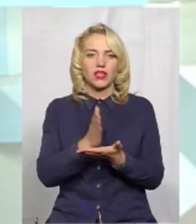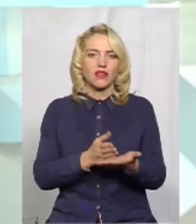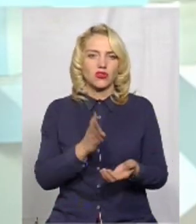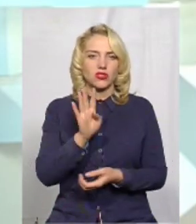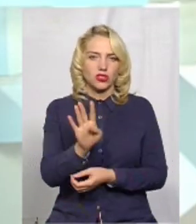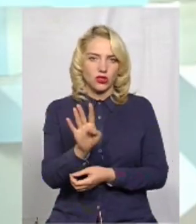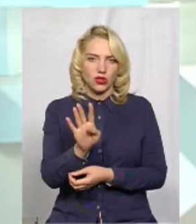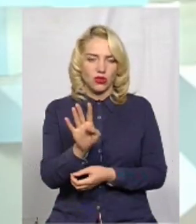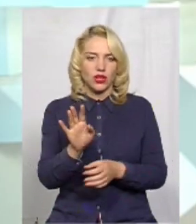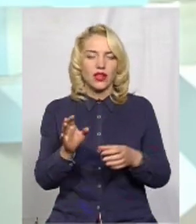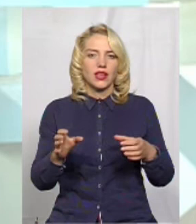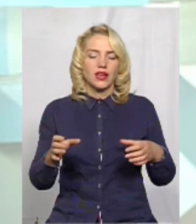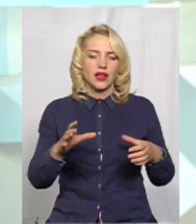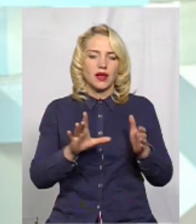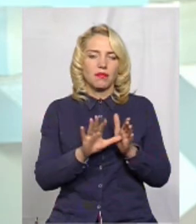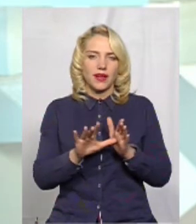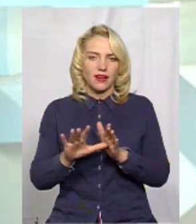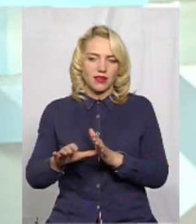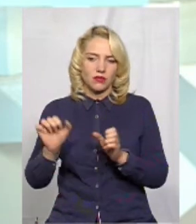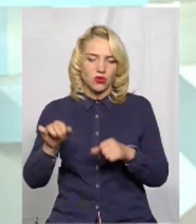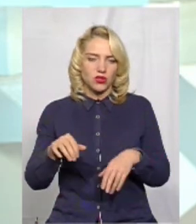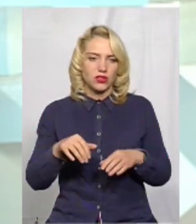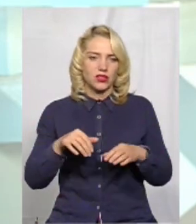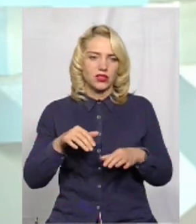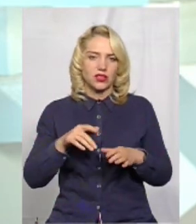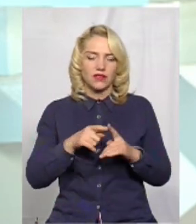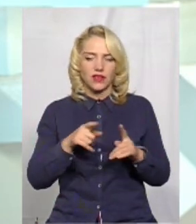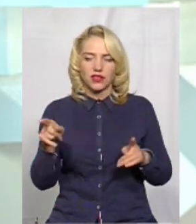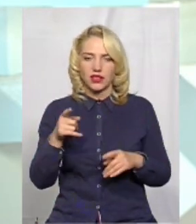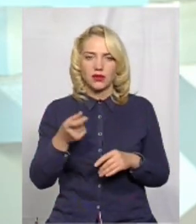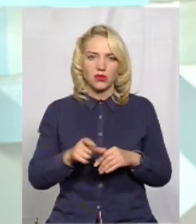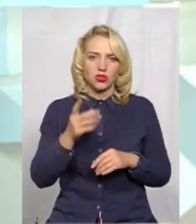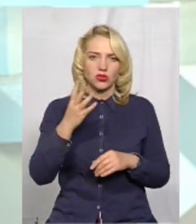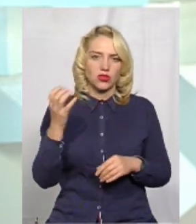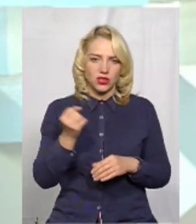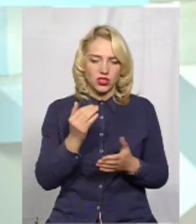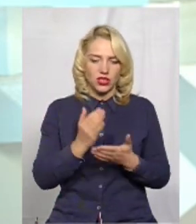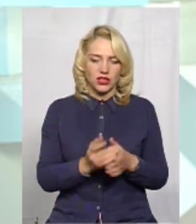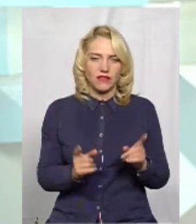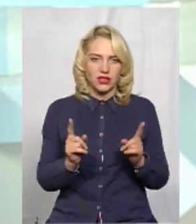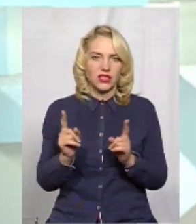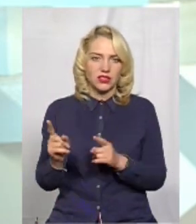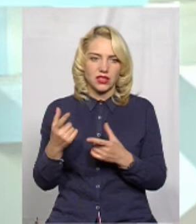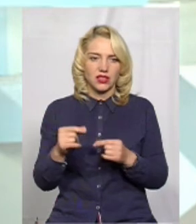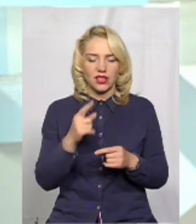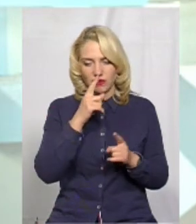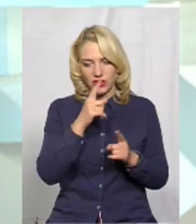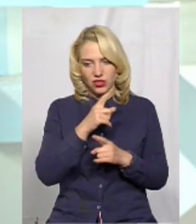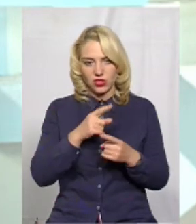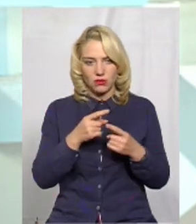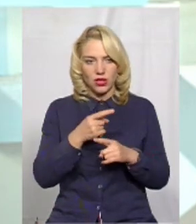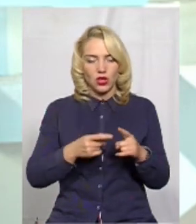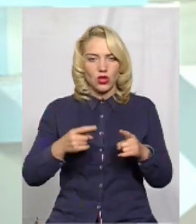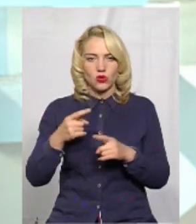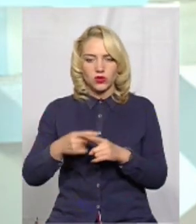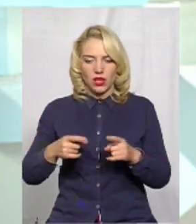4-5 бригад може тривати більше двох тижнів. Є відрізки, де невеличкими кусками труби